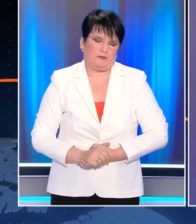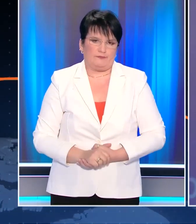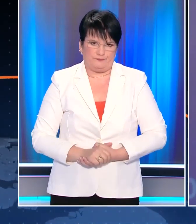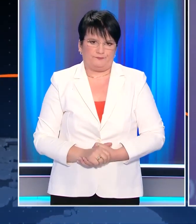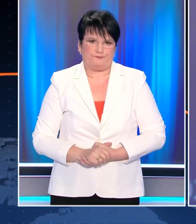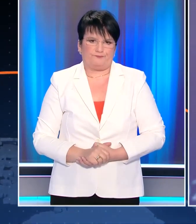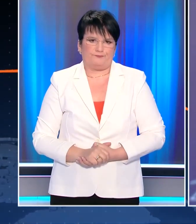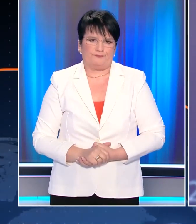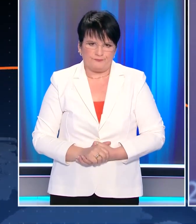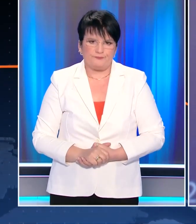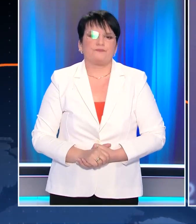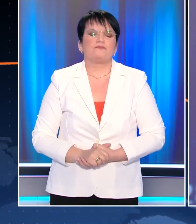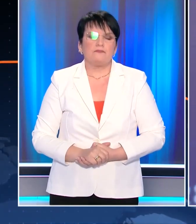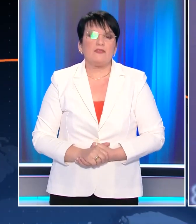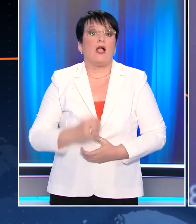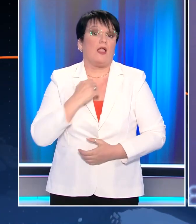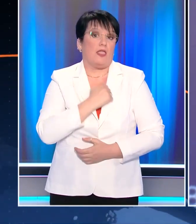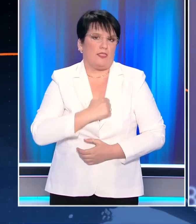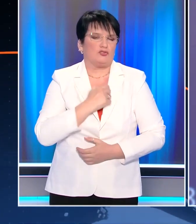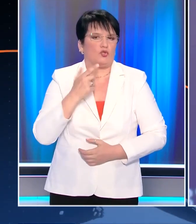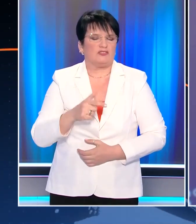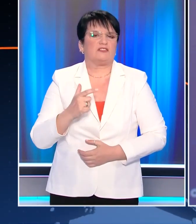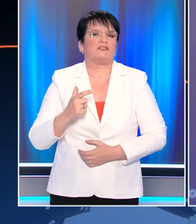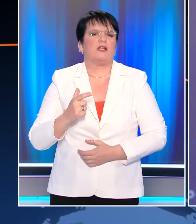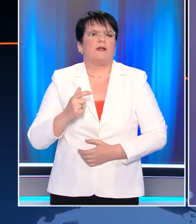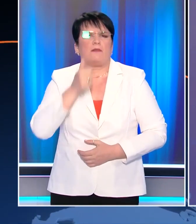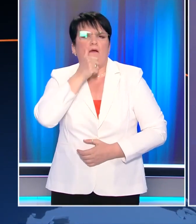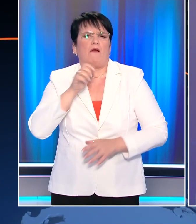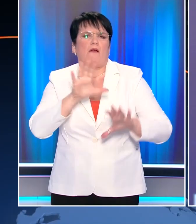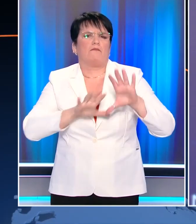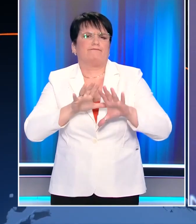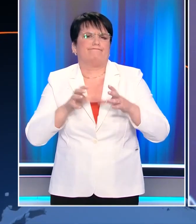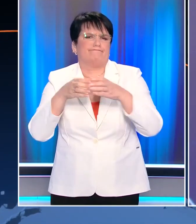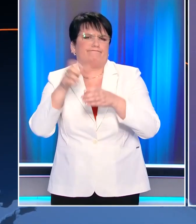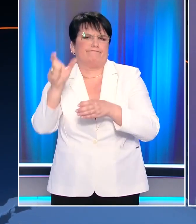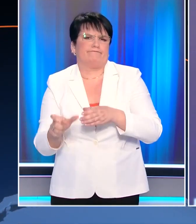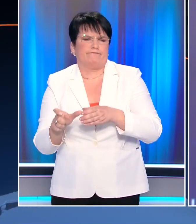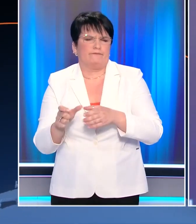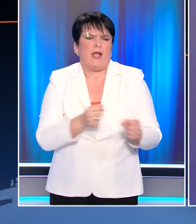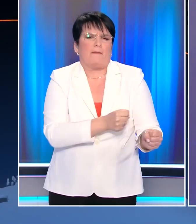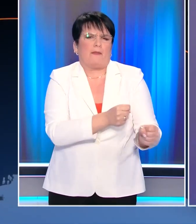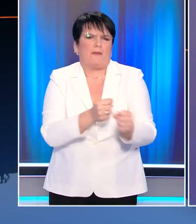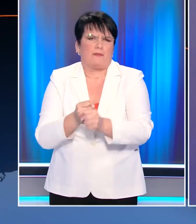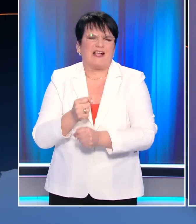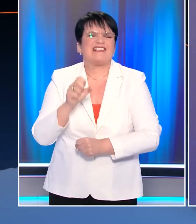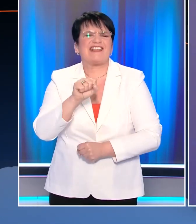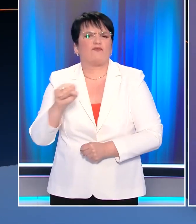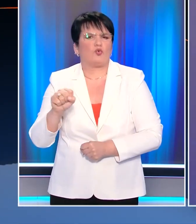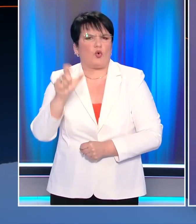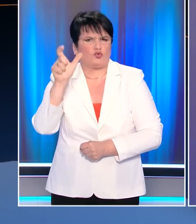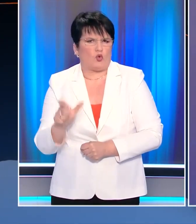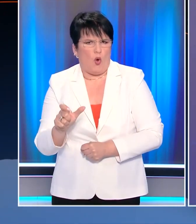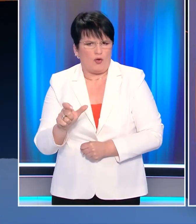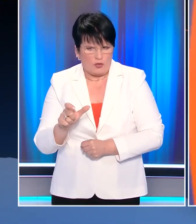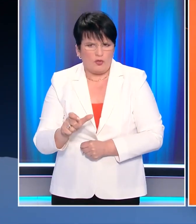Ένα από τα πιο ακριβά συμβόλαια θανάτου είναι σύμφωνα με τις αρχές η εκτέλεση με Καλάζνικοφ του Γιάννης Καυτούρου. Ο